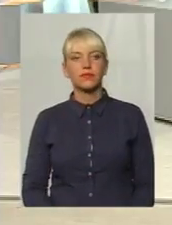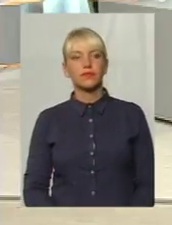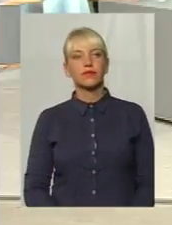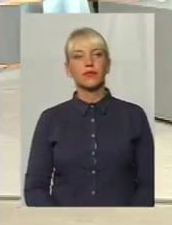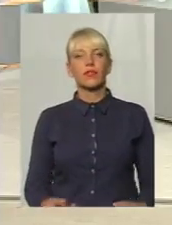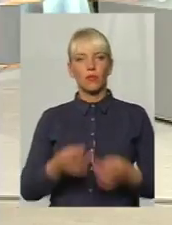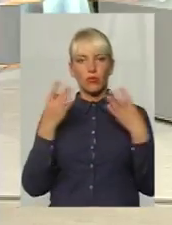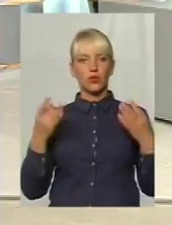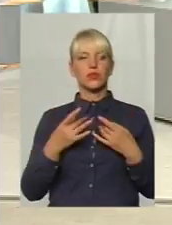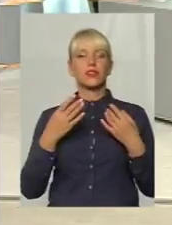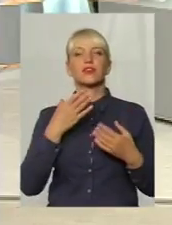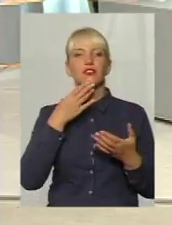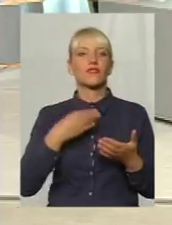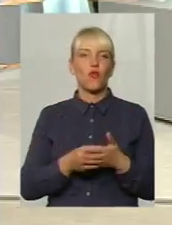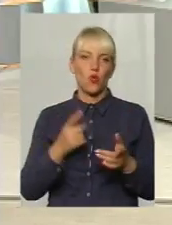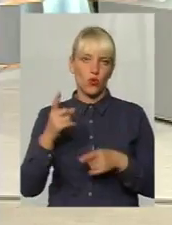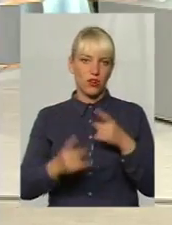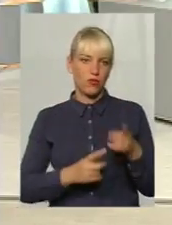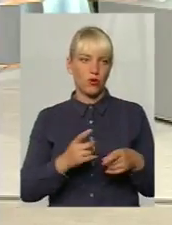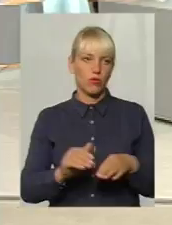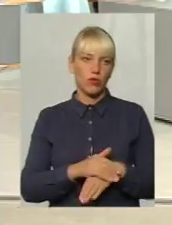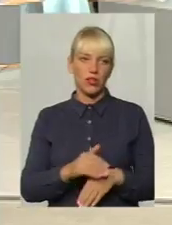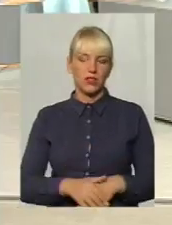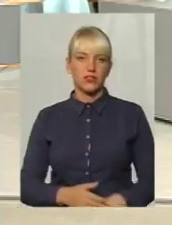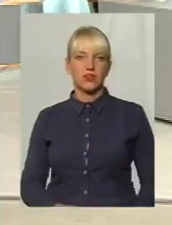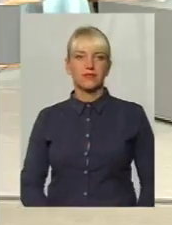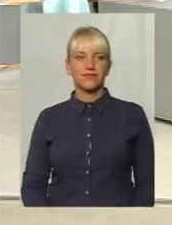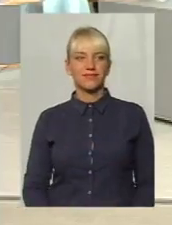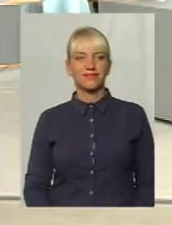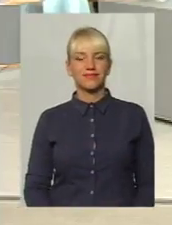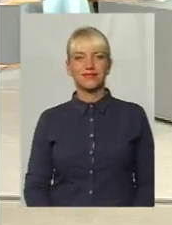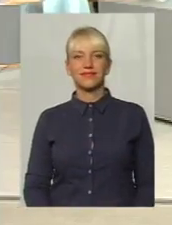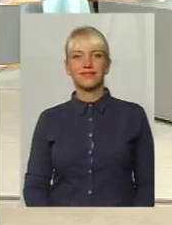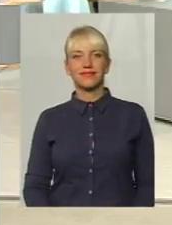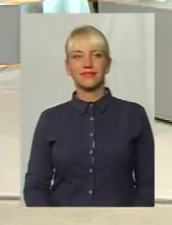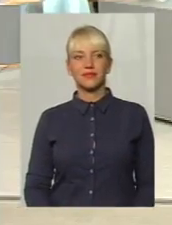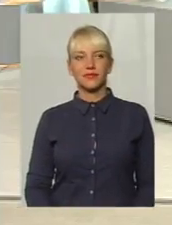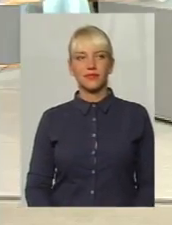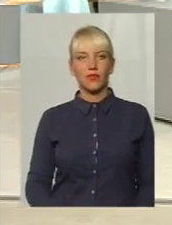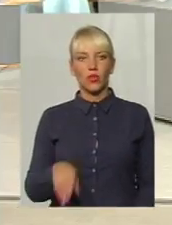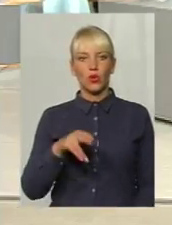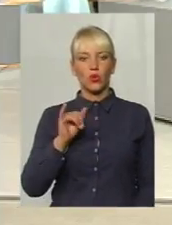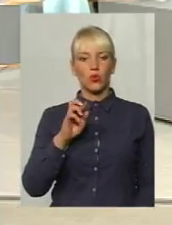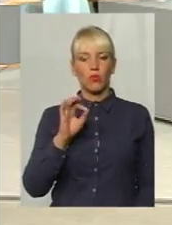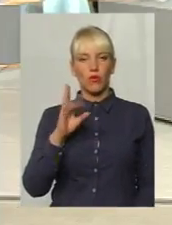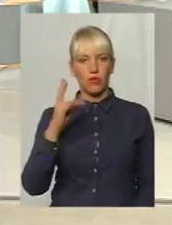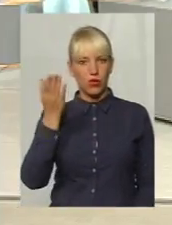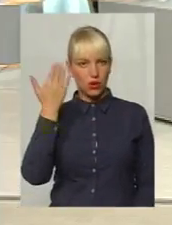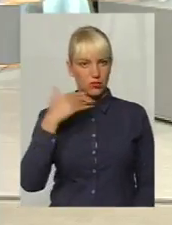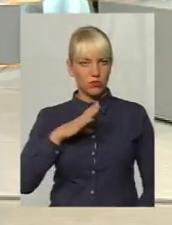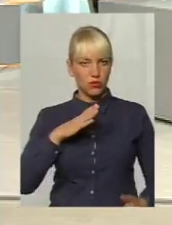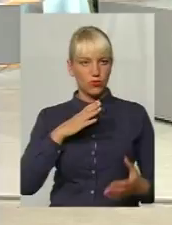Поясніть свою реформу, будь ласка. Чому поліклініку номер один, мені здається, відноситься до четвертої поліклініки? Раніше відносилося.